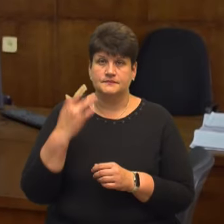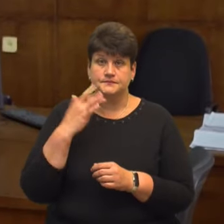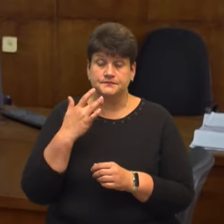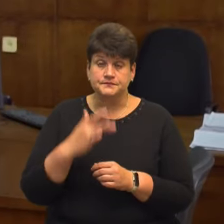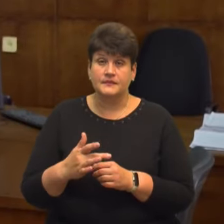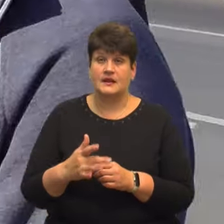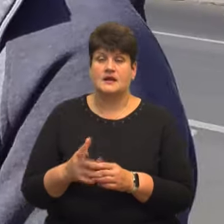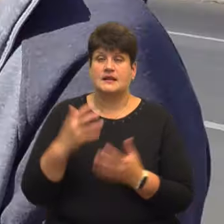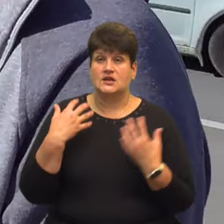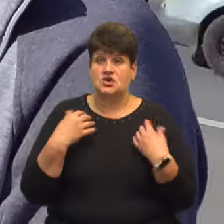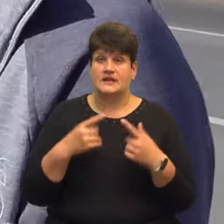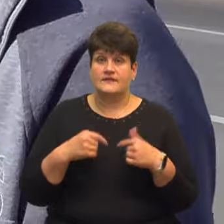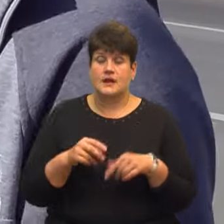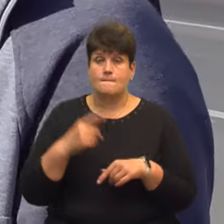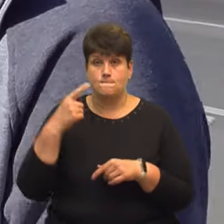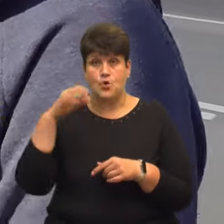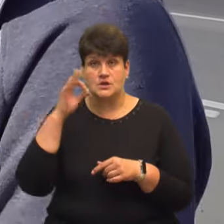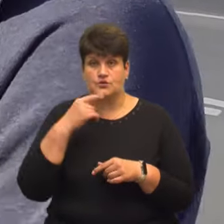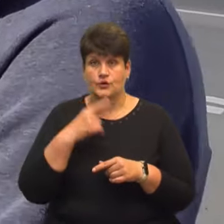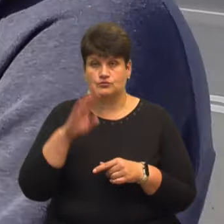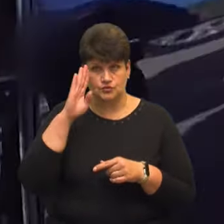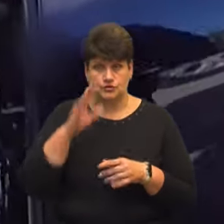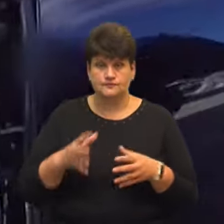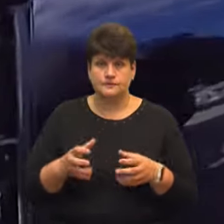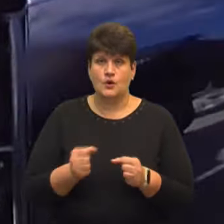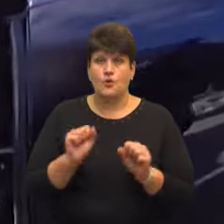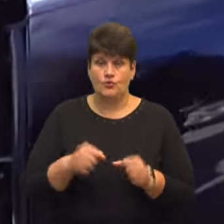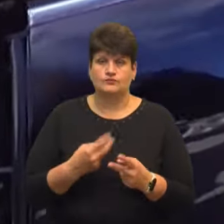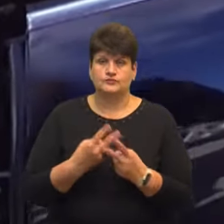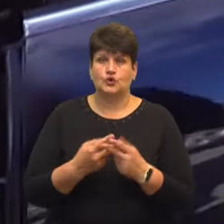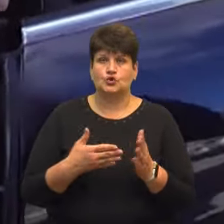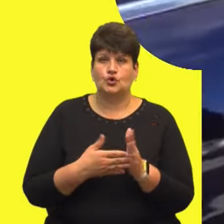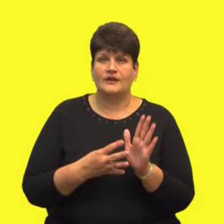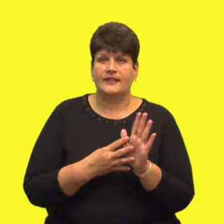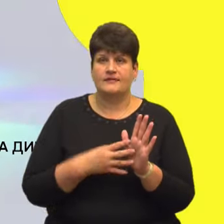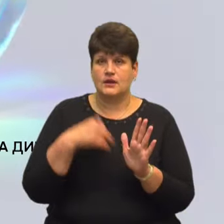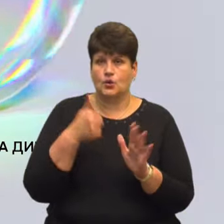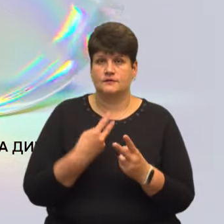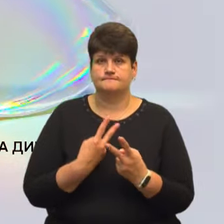поліції Степан Василечко каже, чоловіка затримали. Його можуть засудити до 9 років ув'язнення.